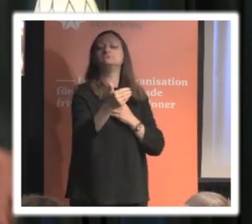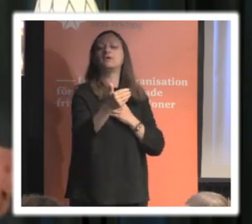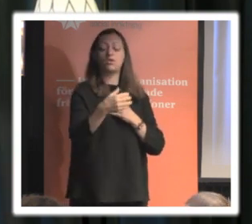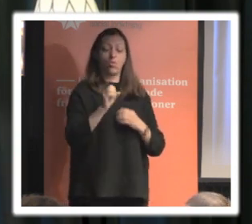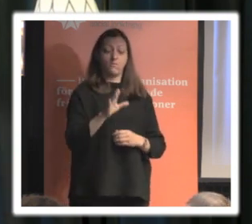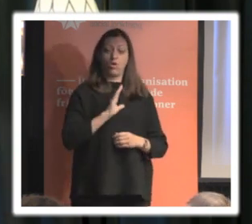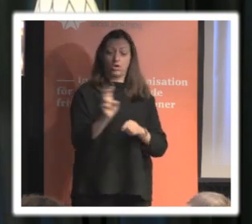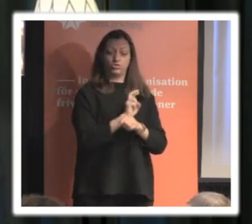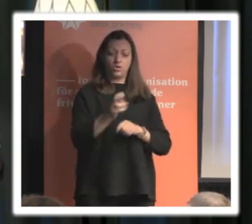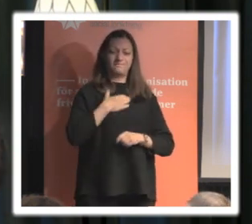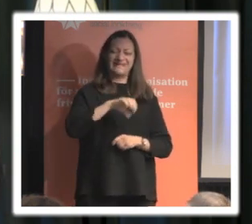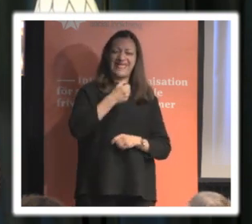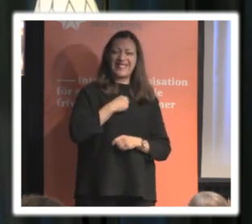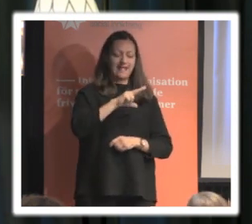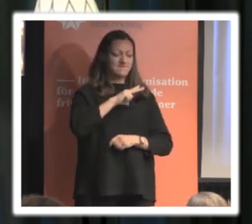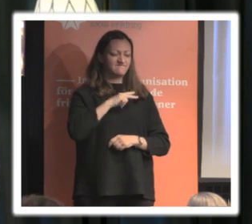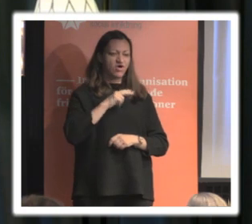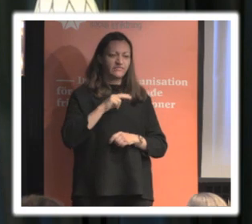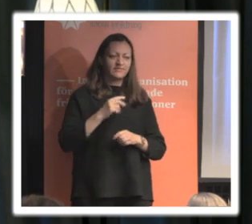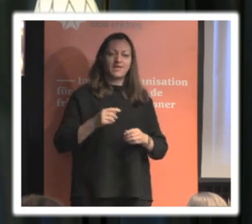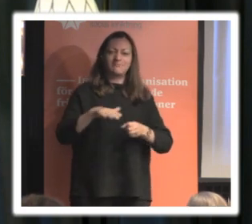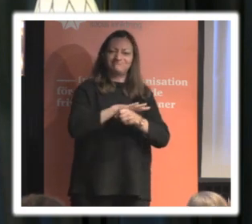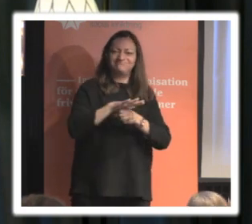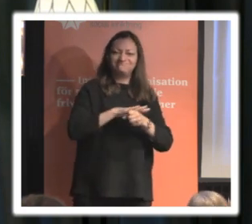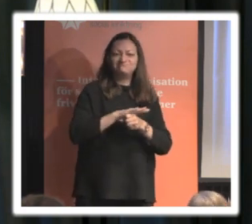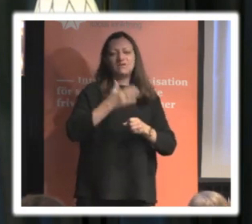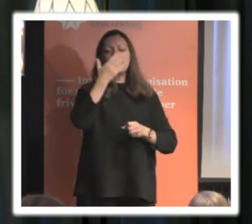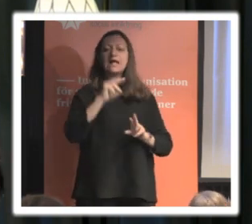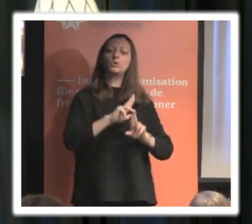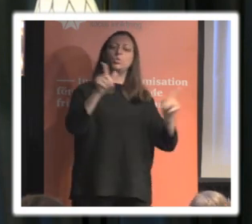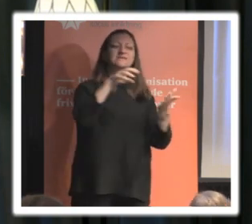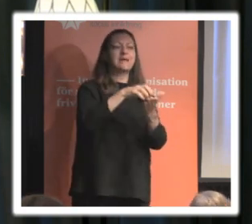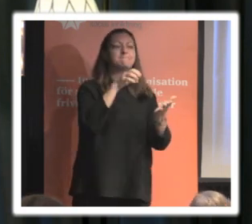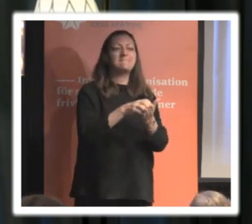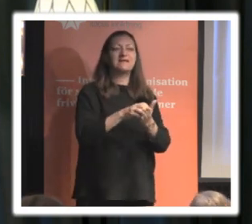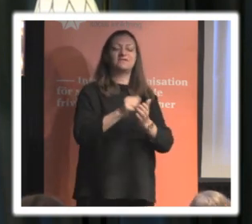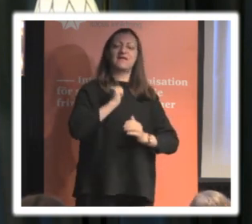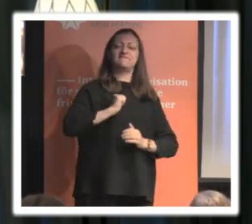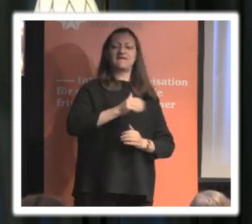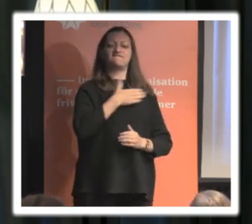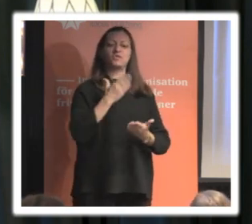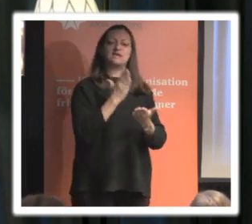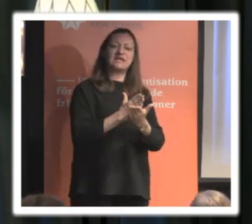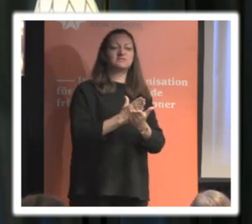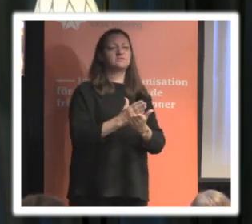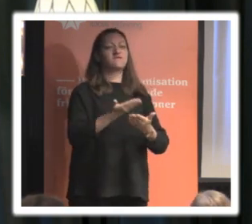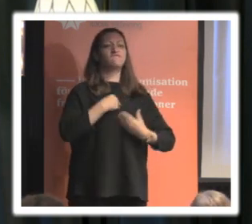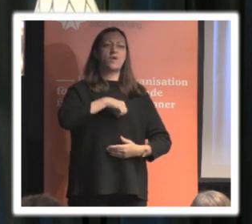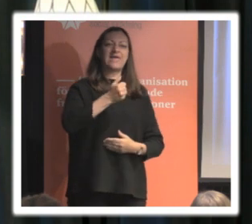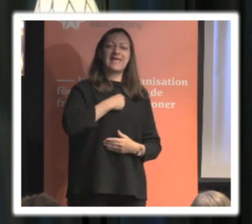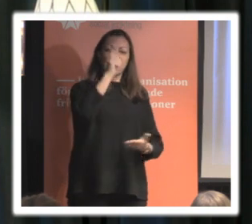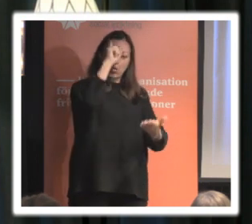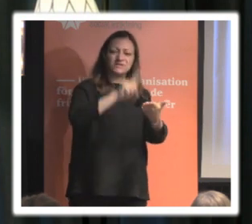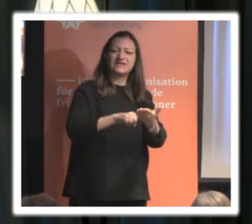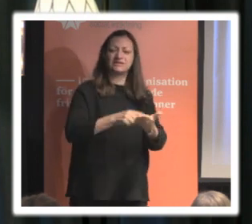privata sfär kan vi sedan gå ut i ett demokratiskt samhälle och utöva andra viktiga rättigheter som rätten att bilda oss en åsikt eller rätten att tala